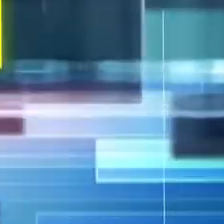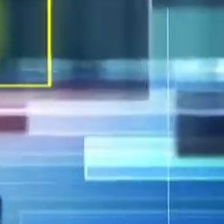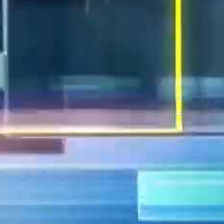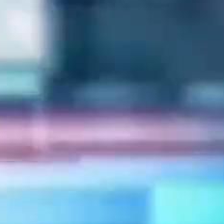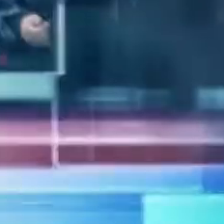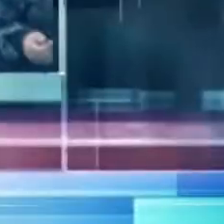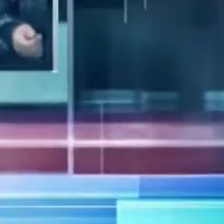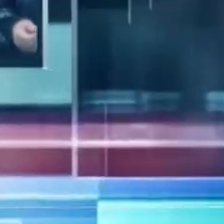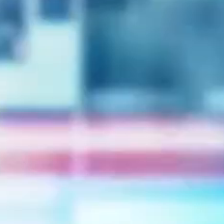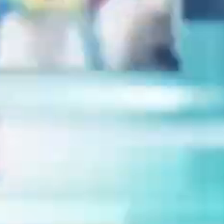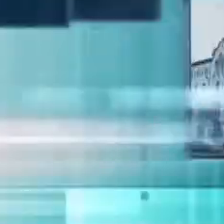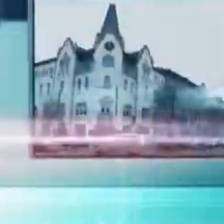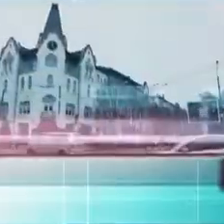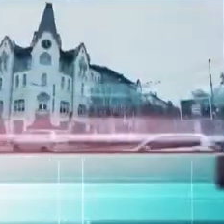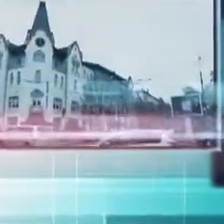Девушки отдыхают